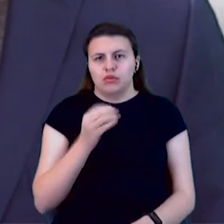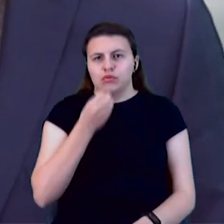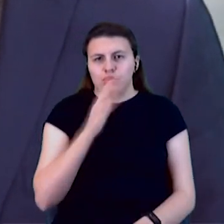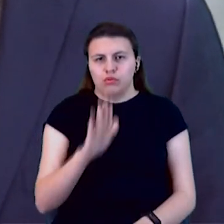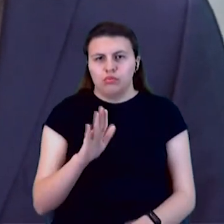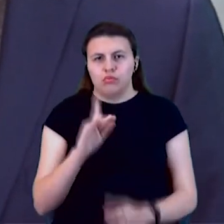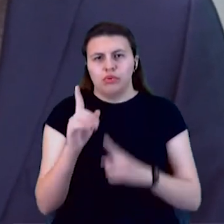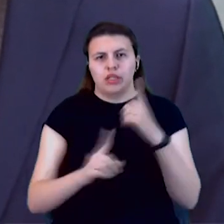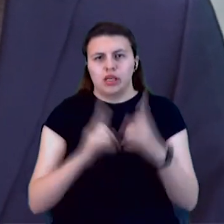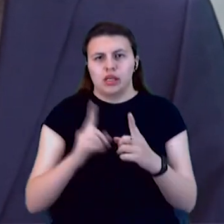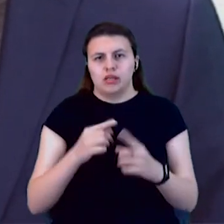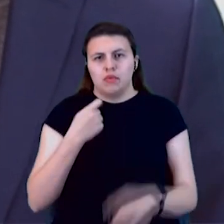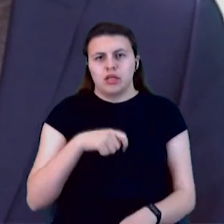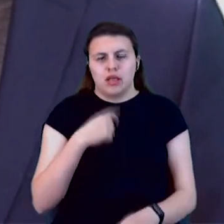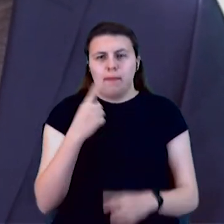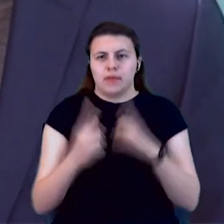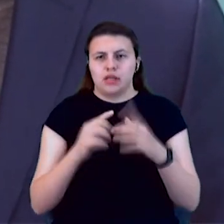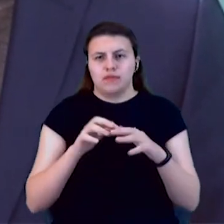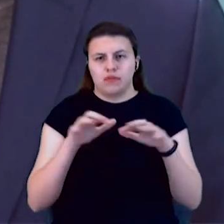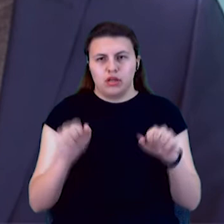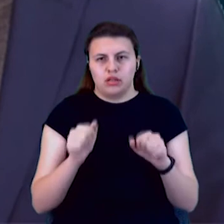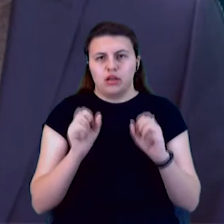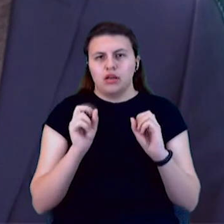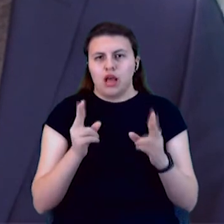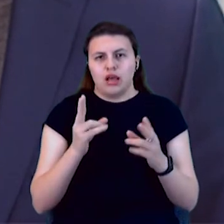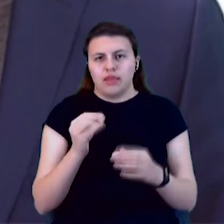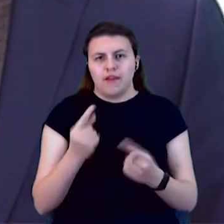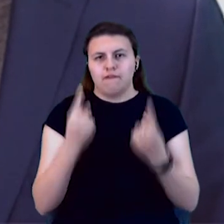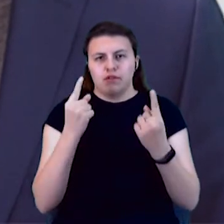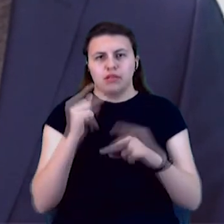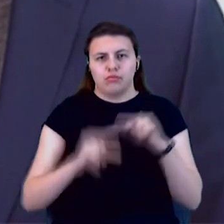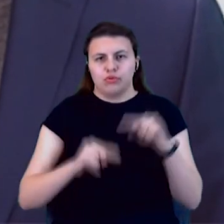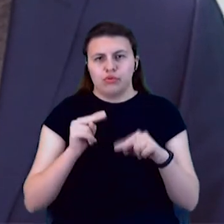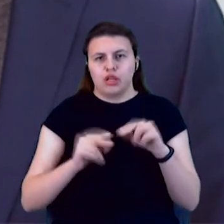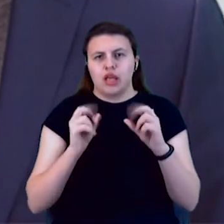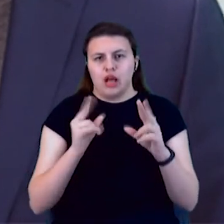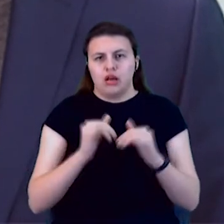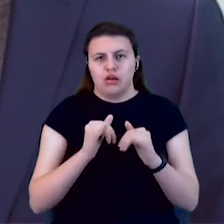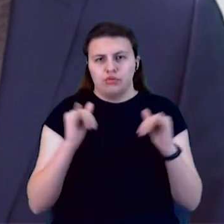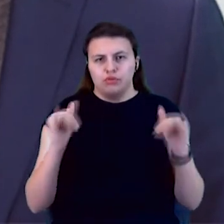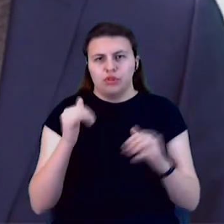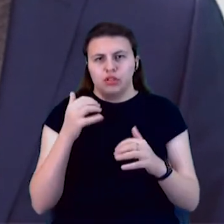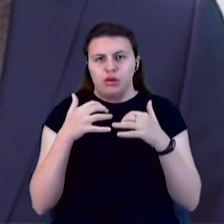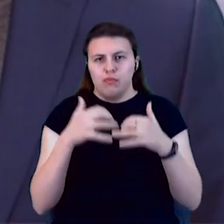міняється влада. Яким чином, якщо невеликим будівництвом, розвивати Краматорську і його інфраструктуру?